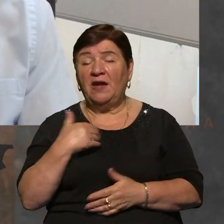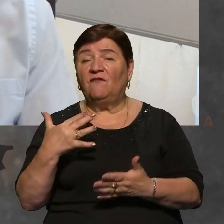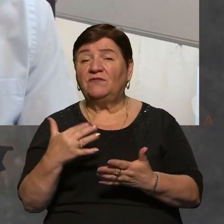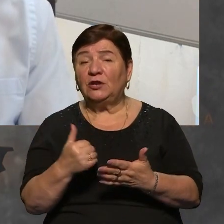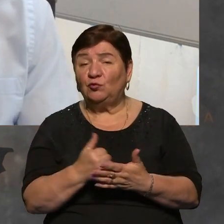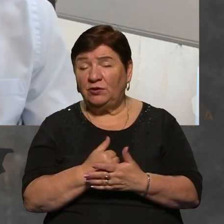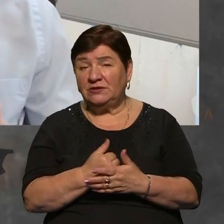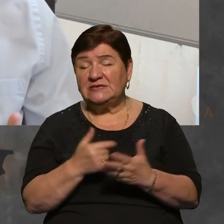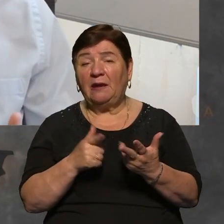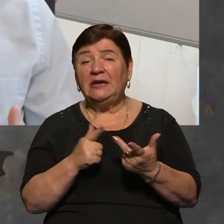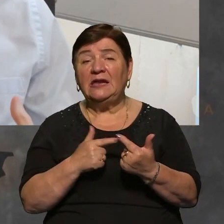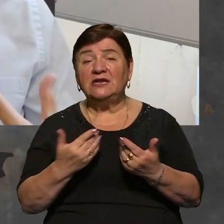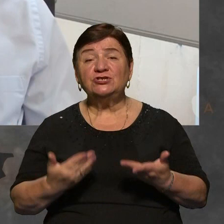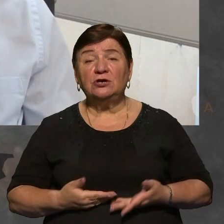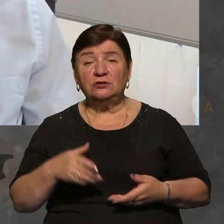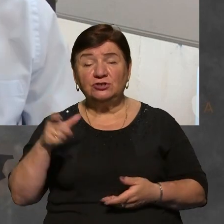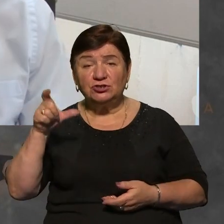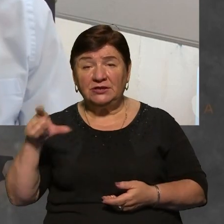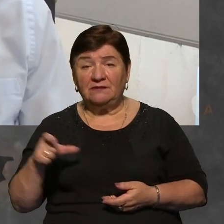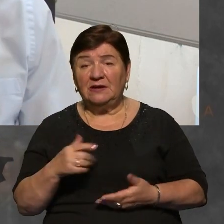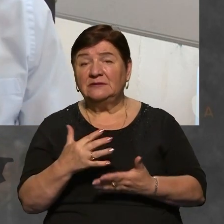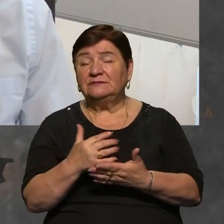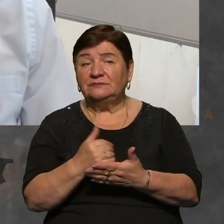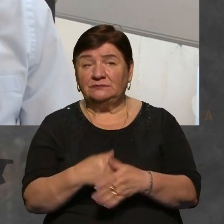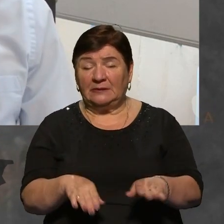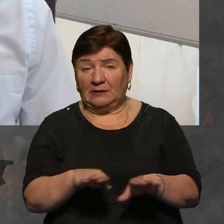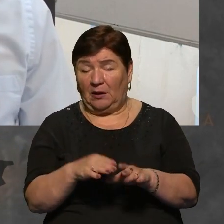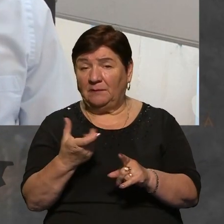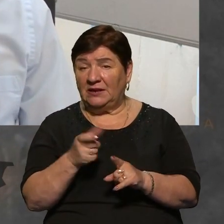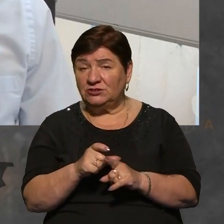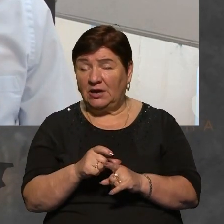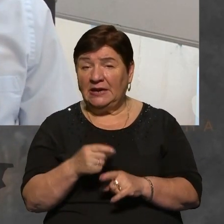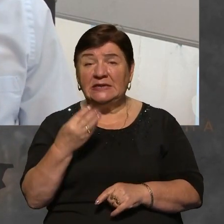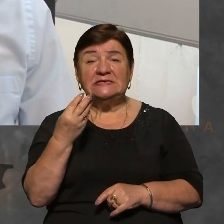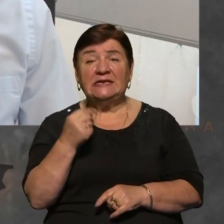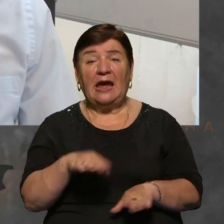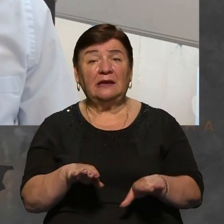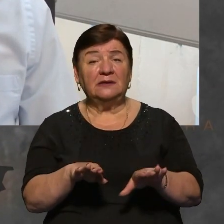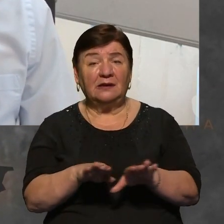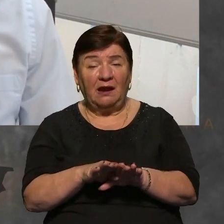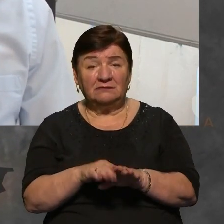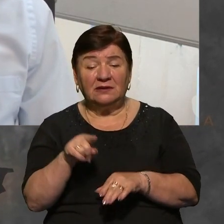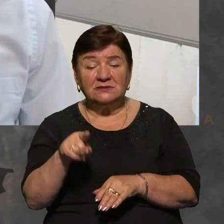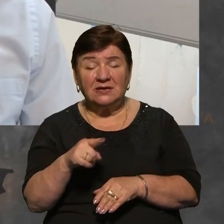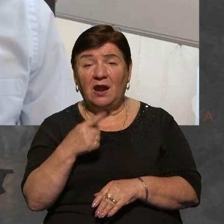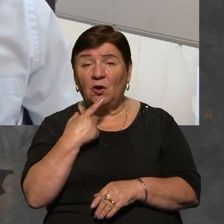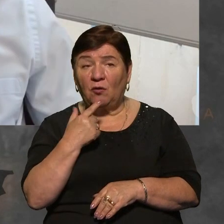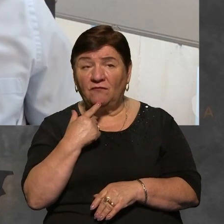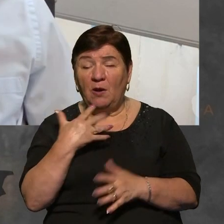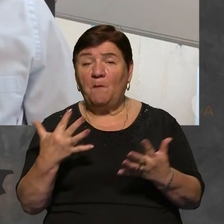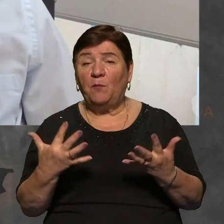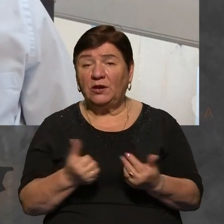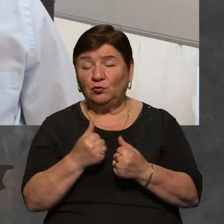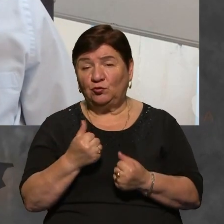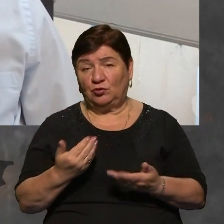кількість життів. Так, ми розуміємо, що ресурсів необхідно вкласти більше, але ціна вкладення цих ресурсів – це порятунок життя в